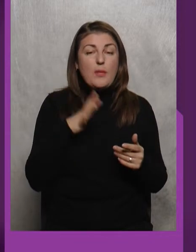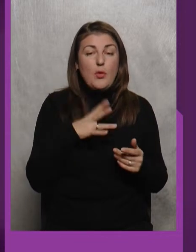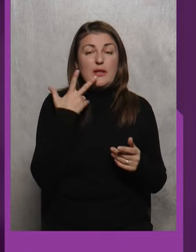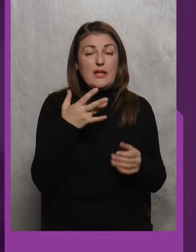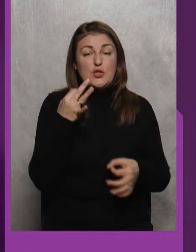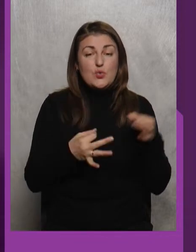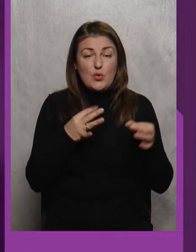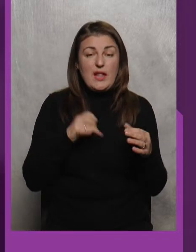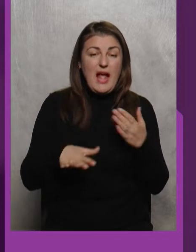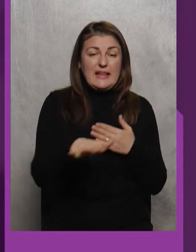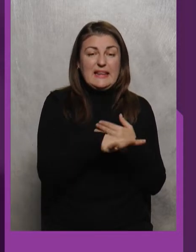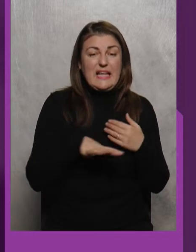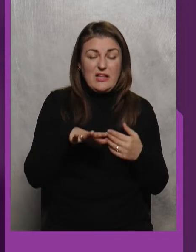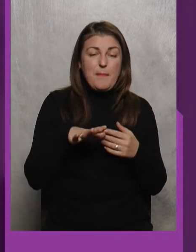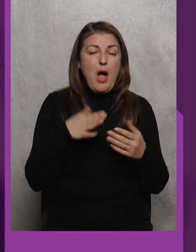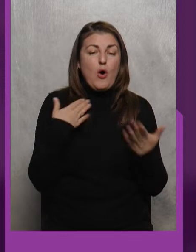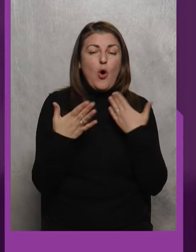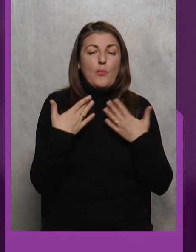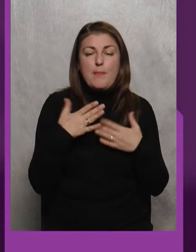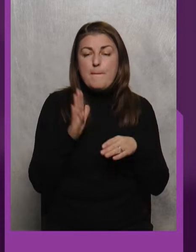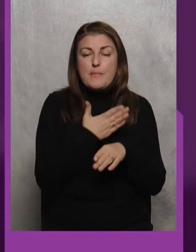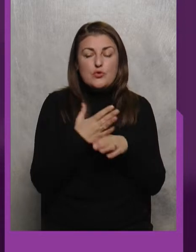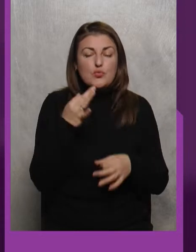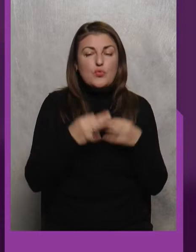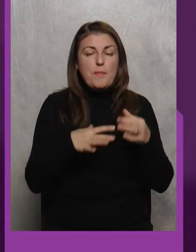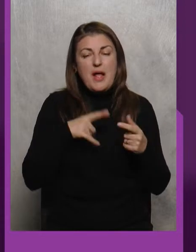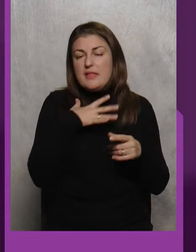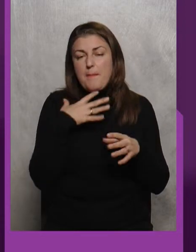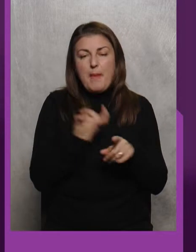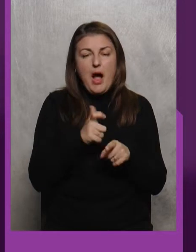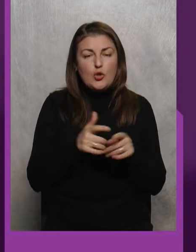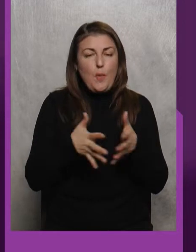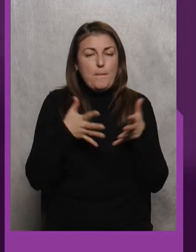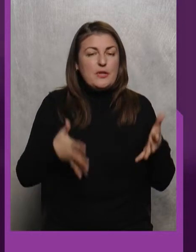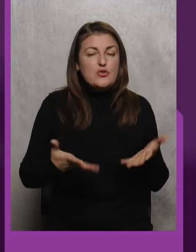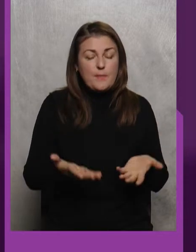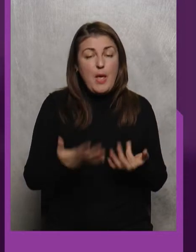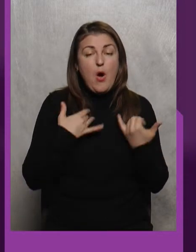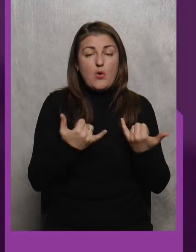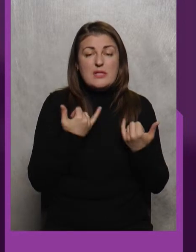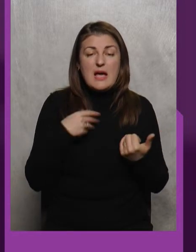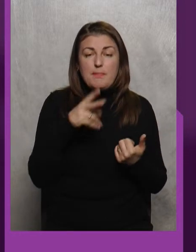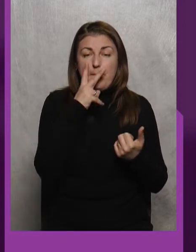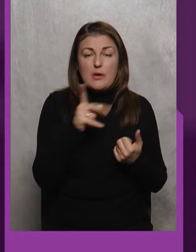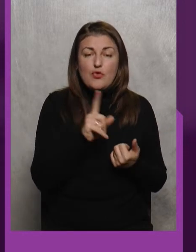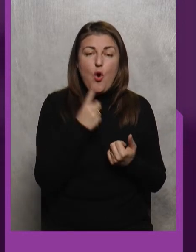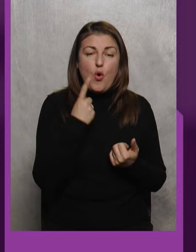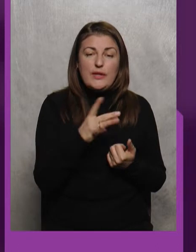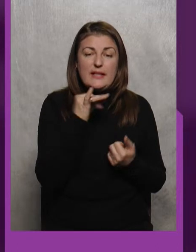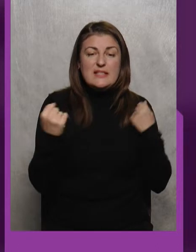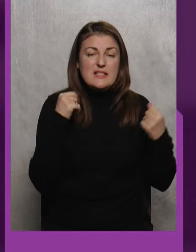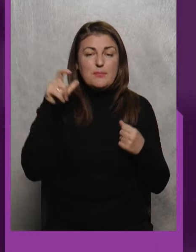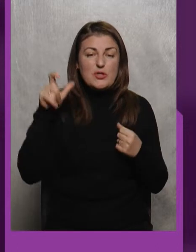татамі Комунікація між Суддіми Була Намного більше Ага Набагато більше От зараз Ми бачили Що один зі